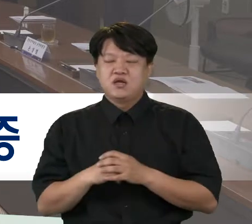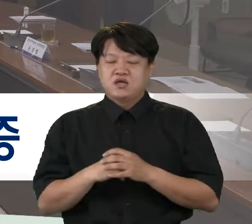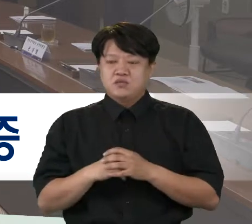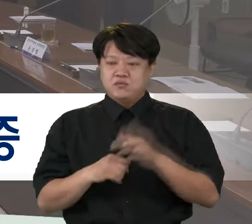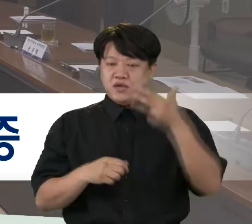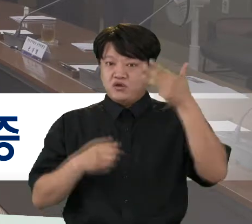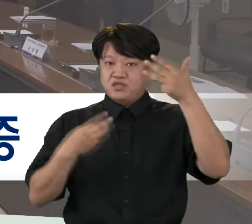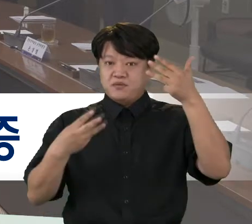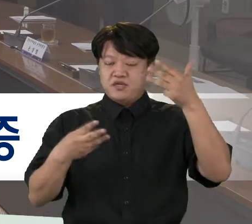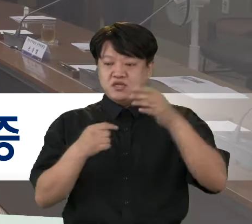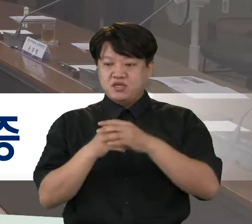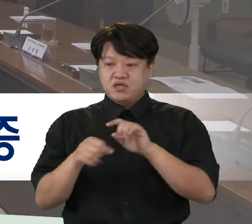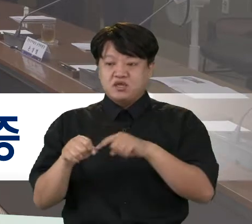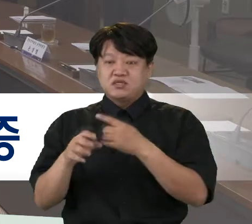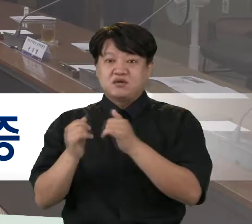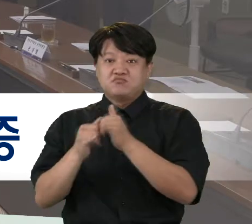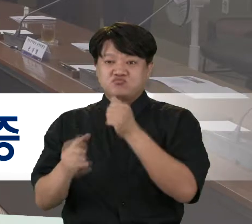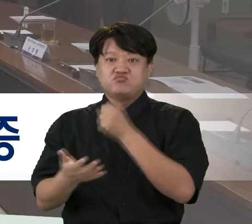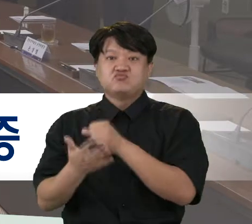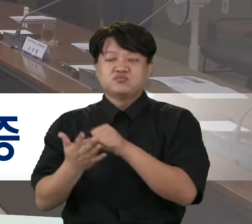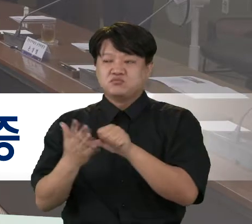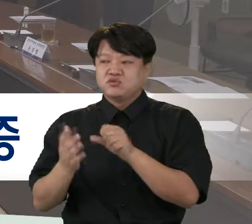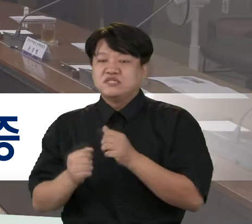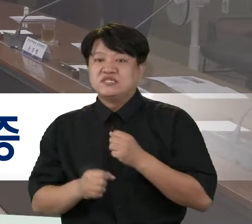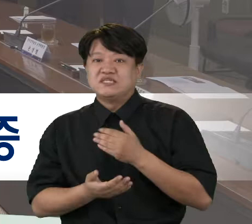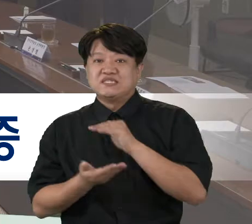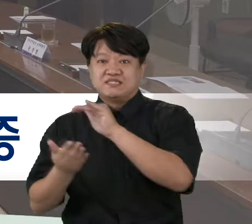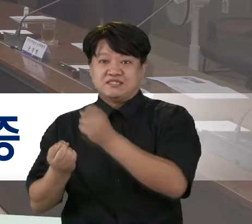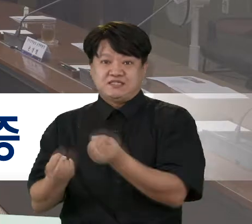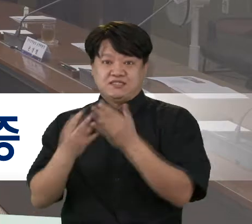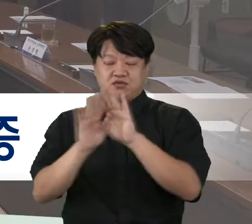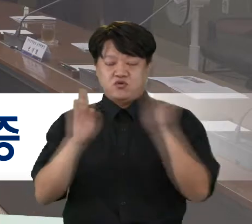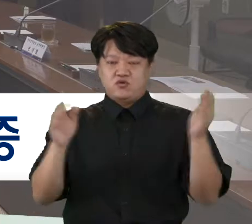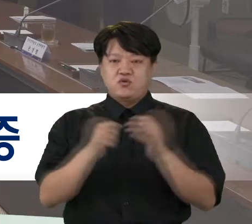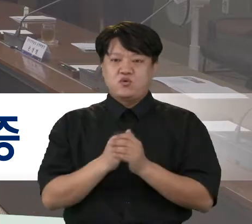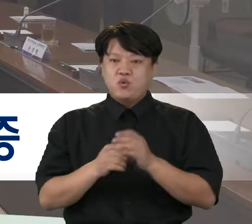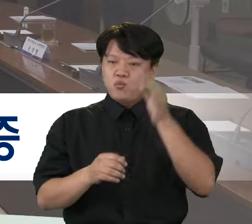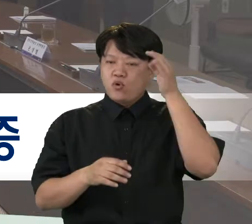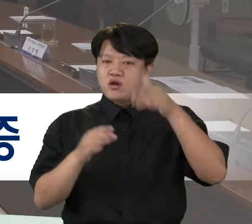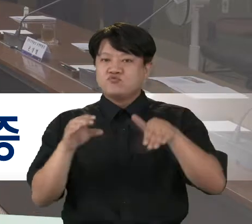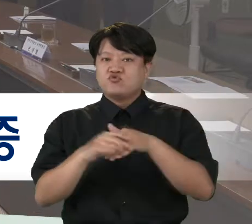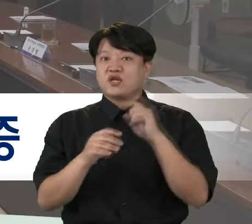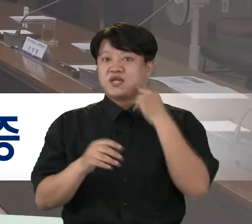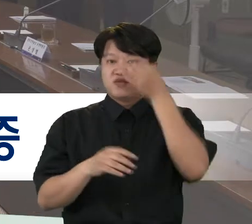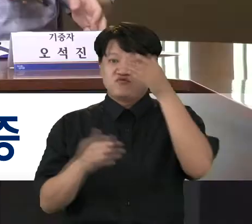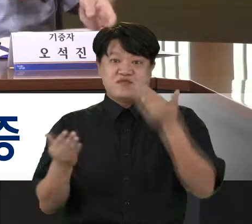조각가 오종욱 작품 기증식을 개최하고 포항 문화예술발전의 토대를 단단히 했습니다.